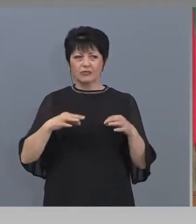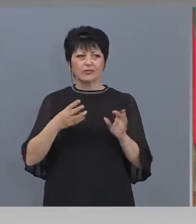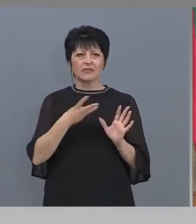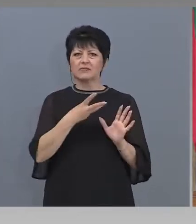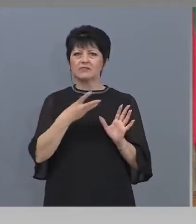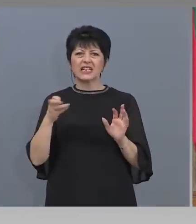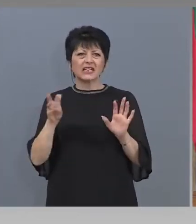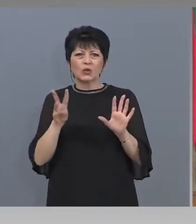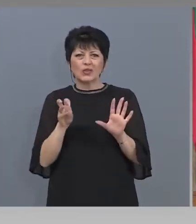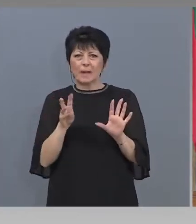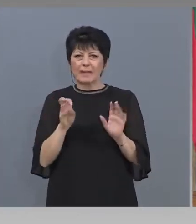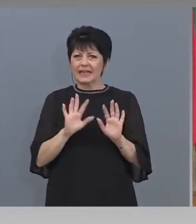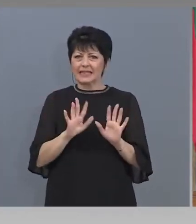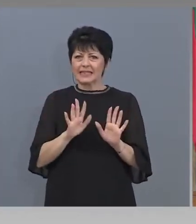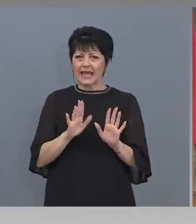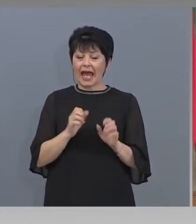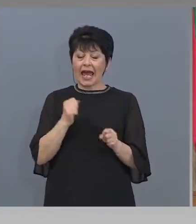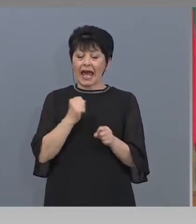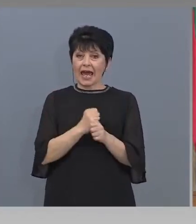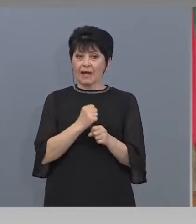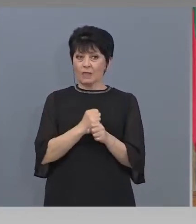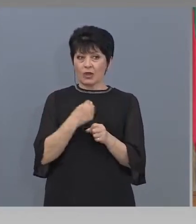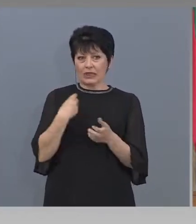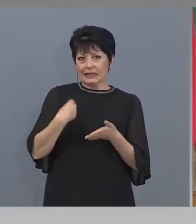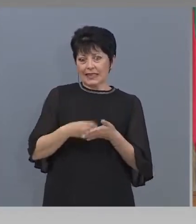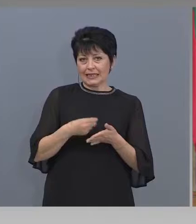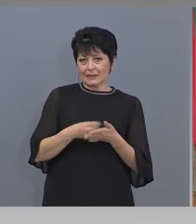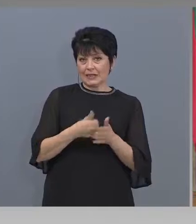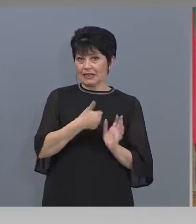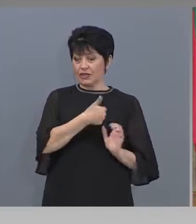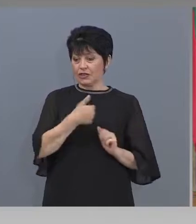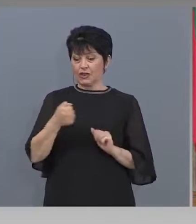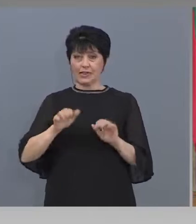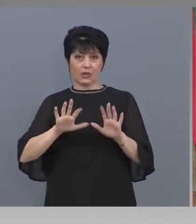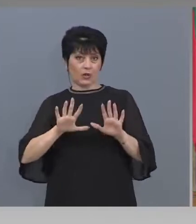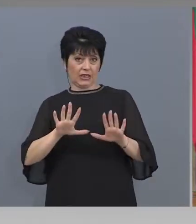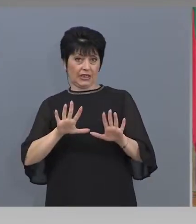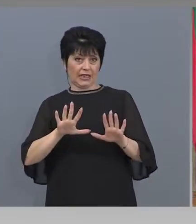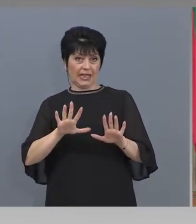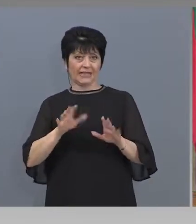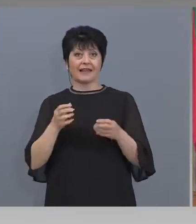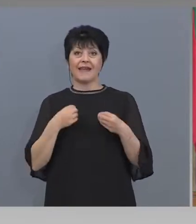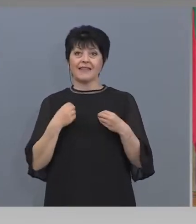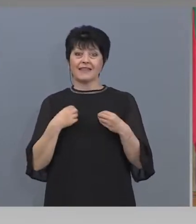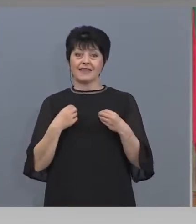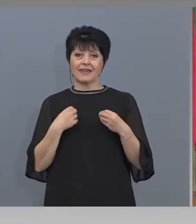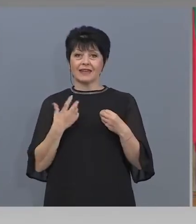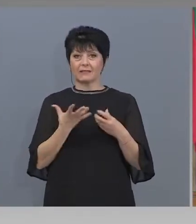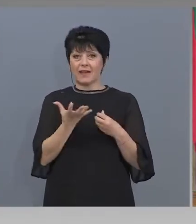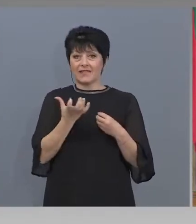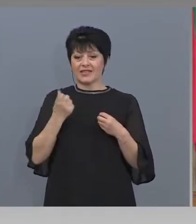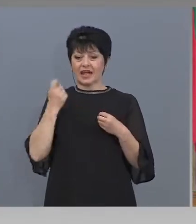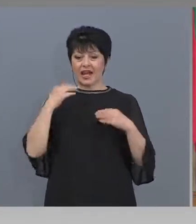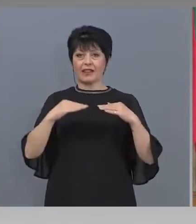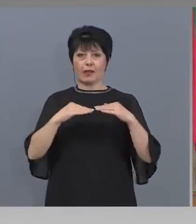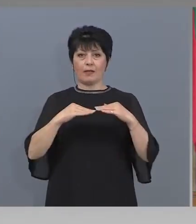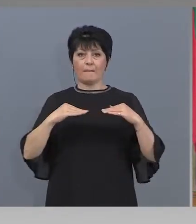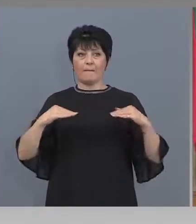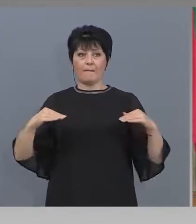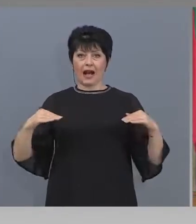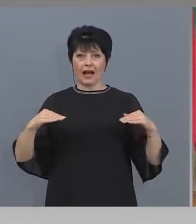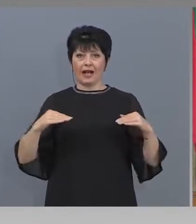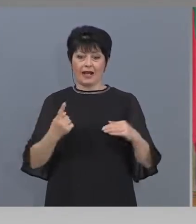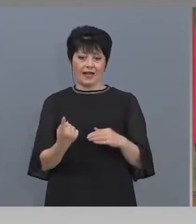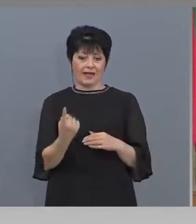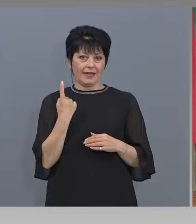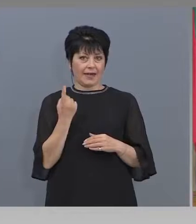Минималната работа за плата е 610. Тоест, ние сме взели един прак, 1000, за да може да подкрепим повече колеги. Но